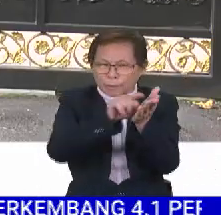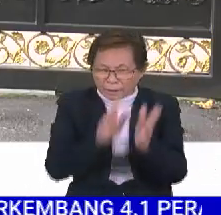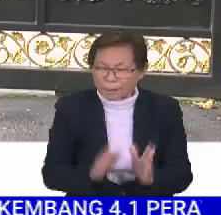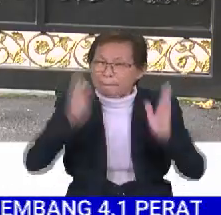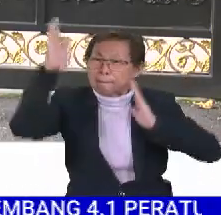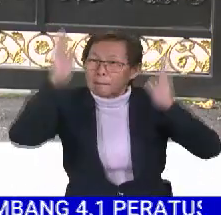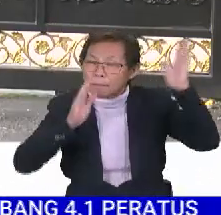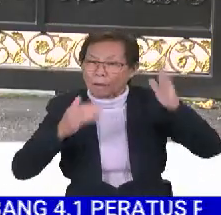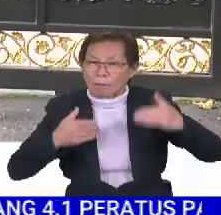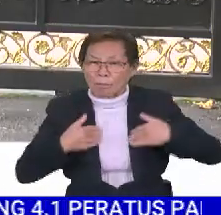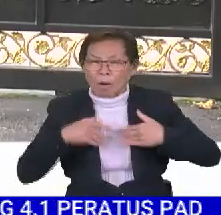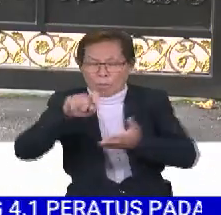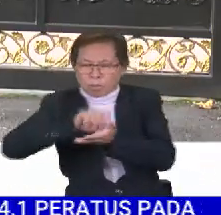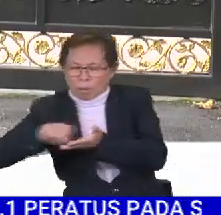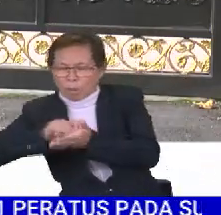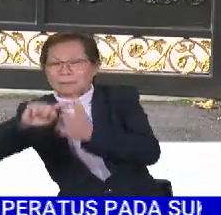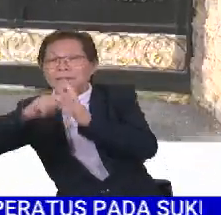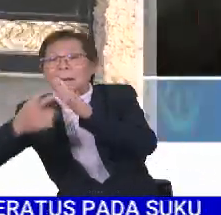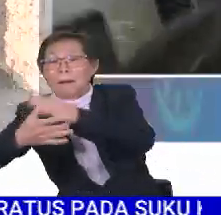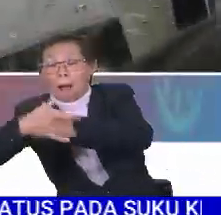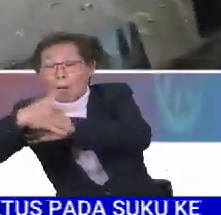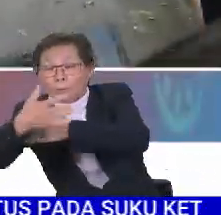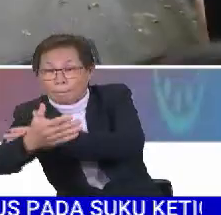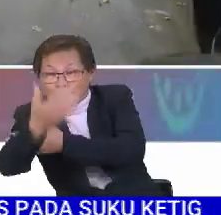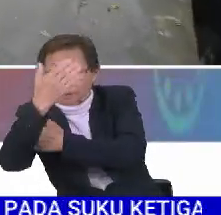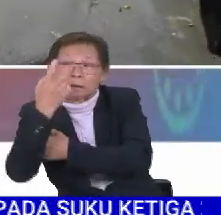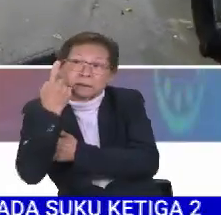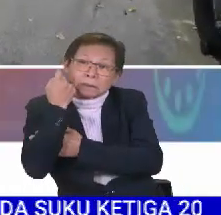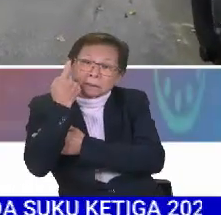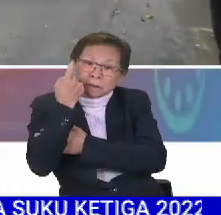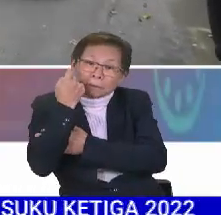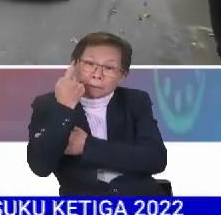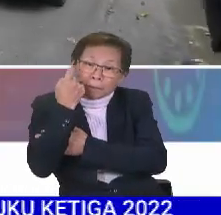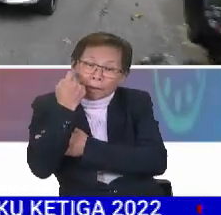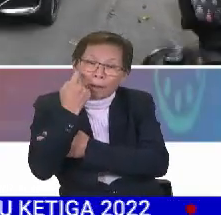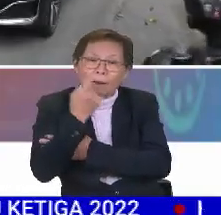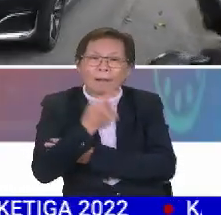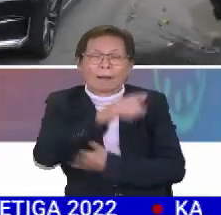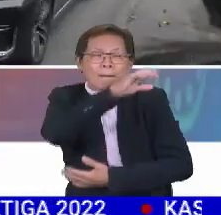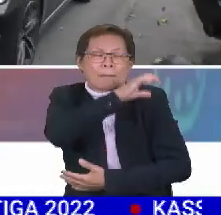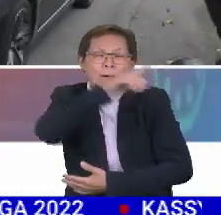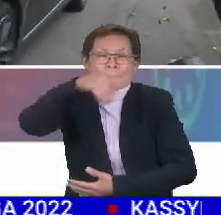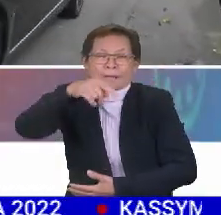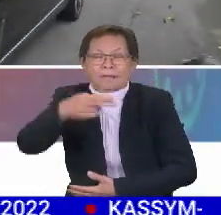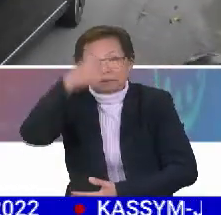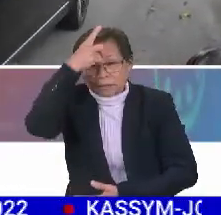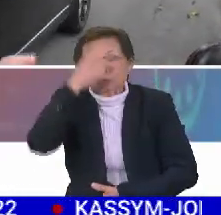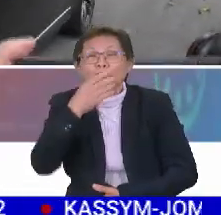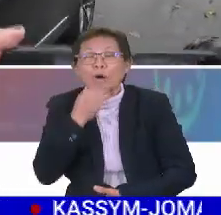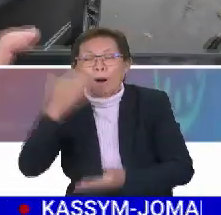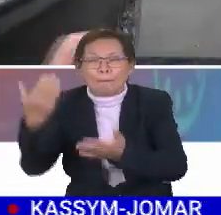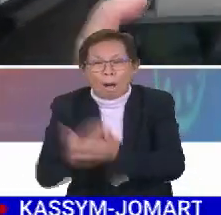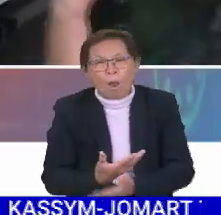tempatan yang memboleh putar sejak awal pagi tadi. Dan sementara tadi, pengurusi Pakatan Harapan, Dato' Sri Anwar Ibrahim baru saja